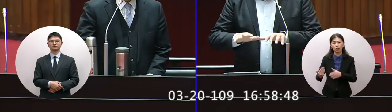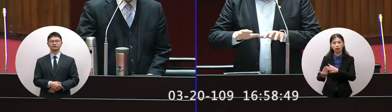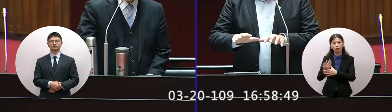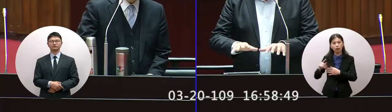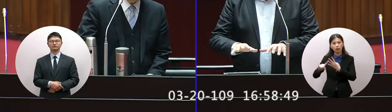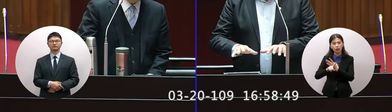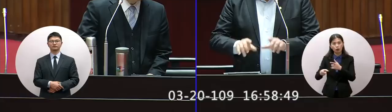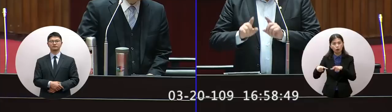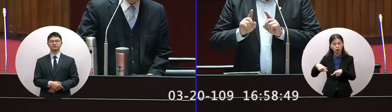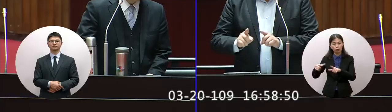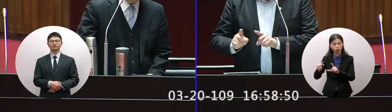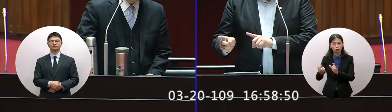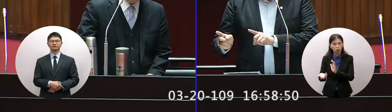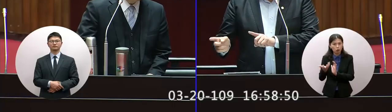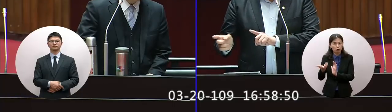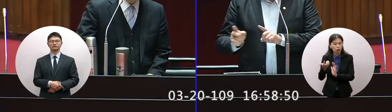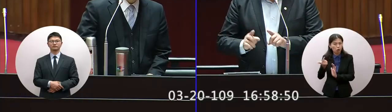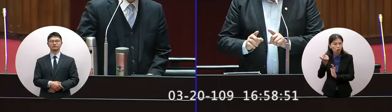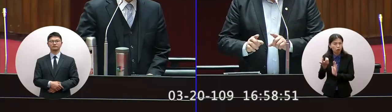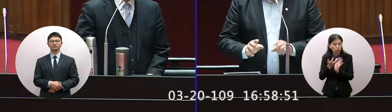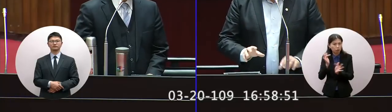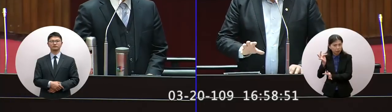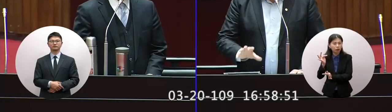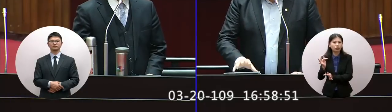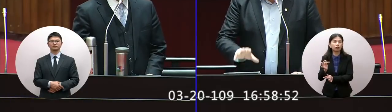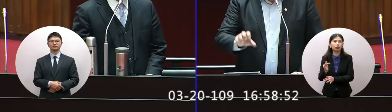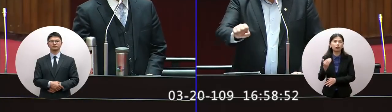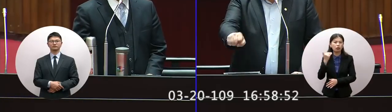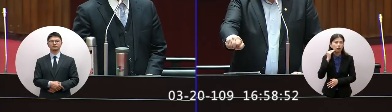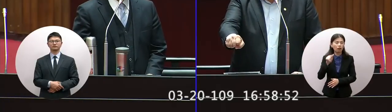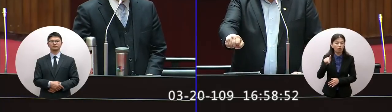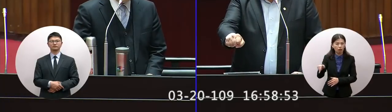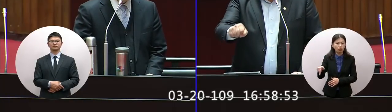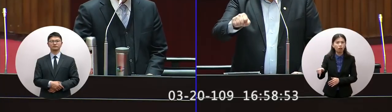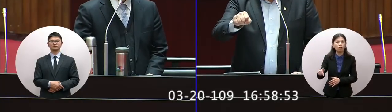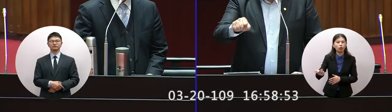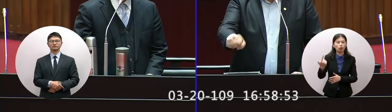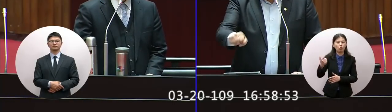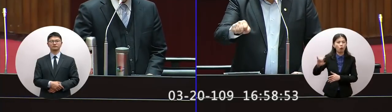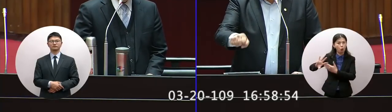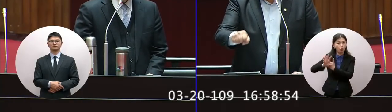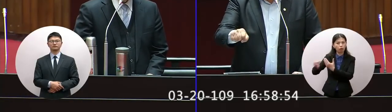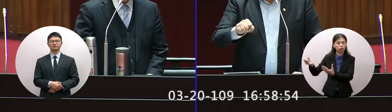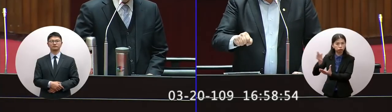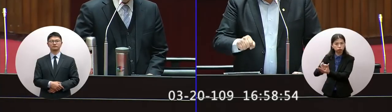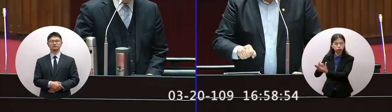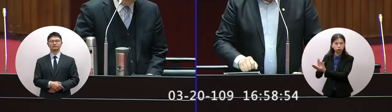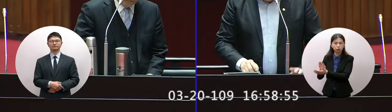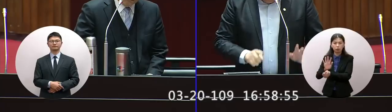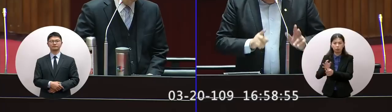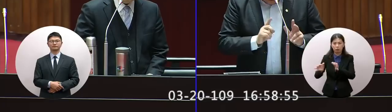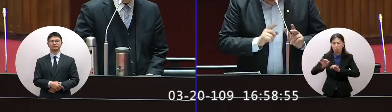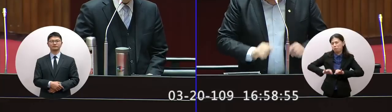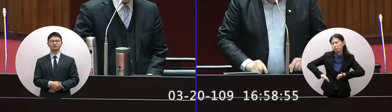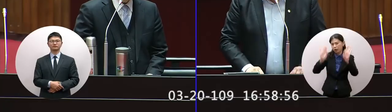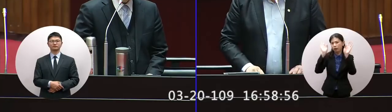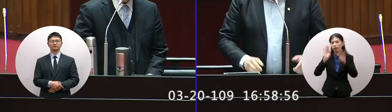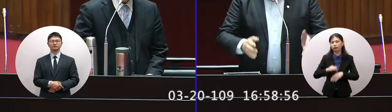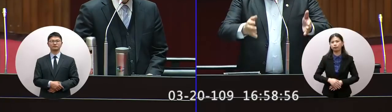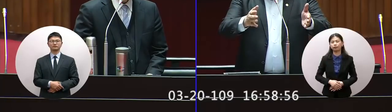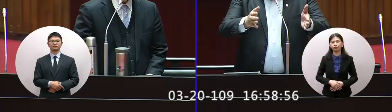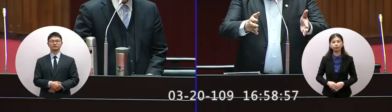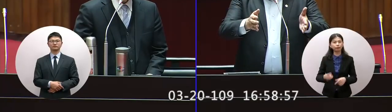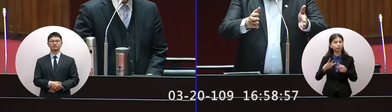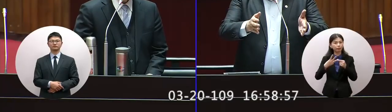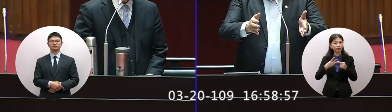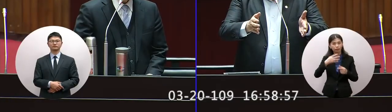其實要提早準備好未來這個生產經濟移動的時候我們才能抓到第一把讓台灣經濟起飛的第三個